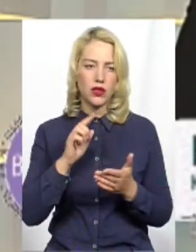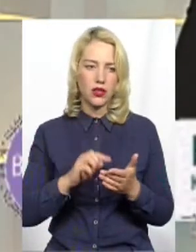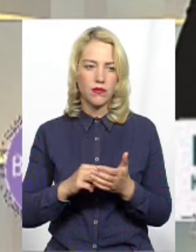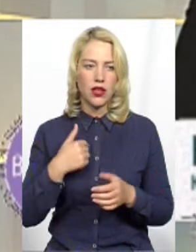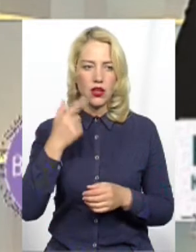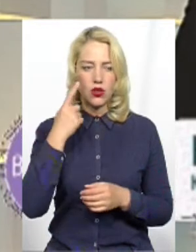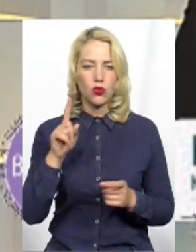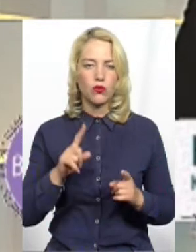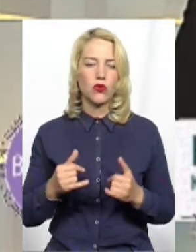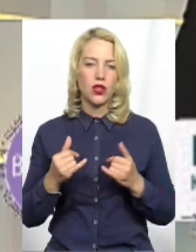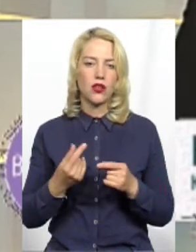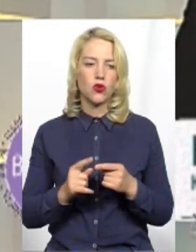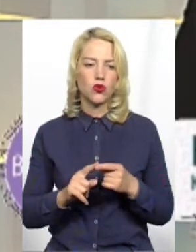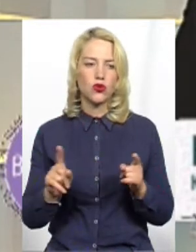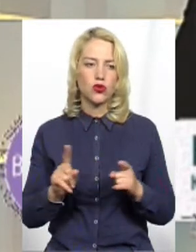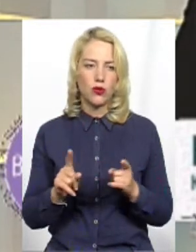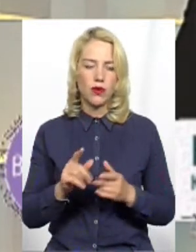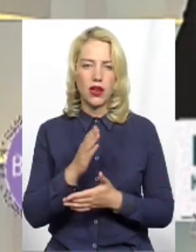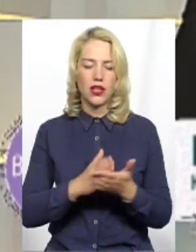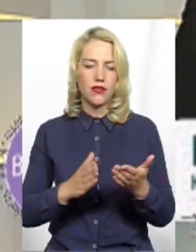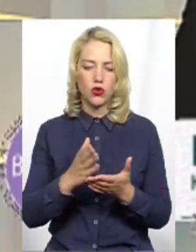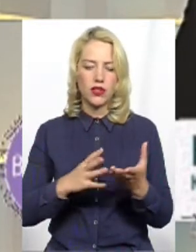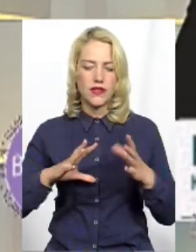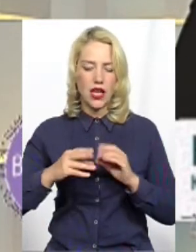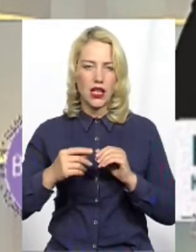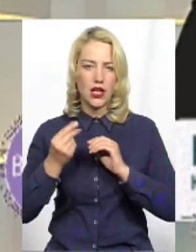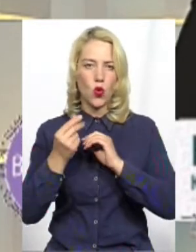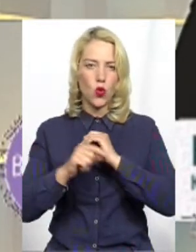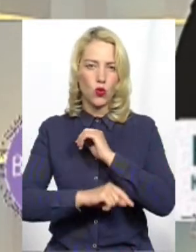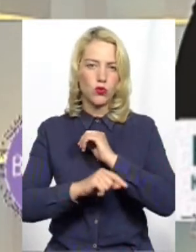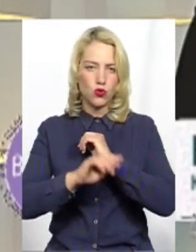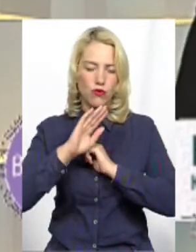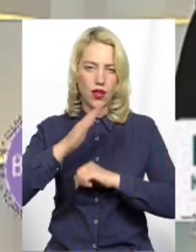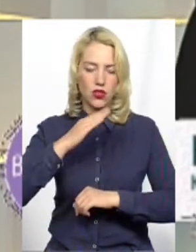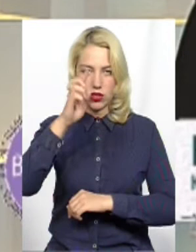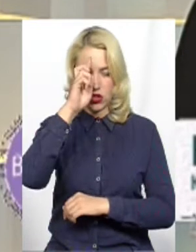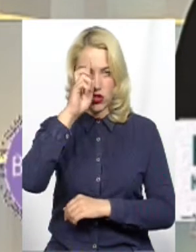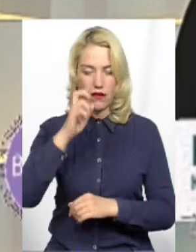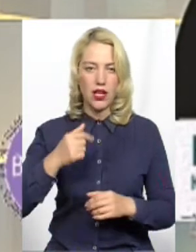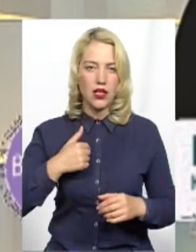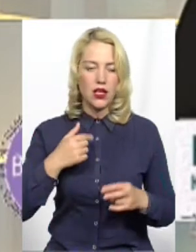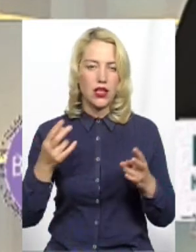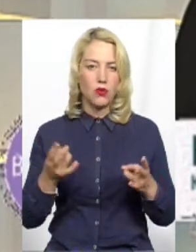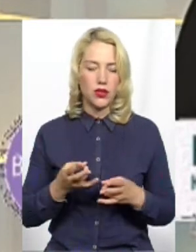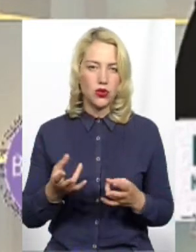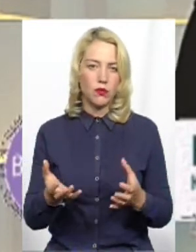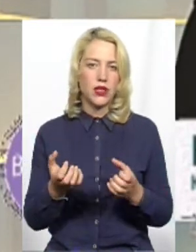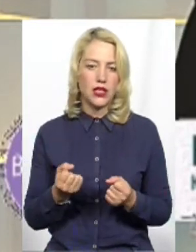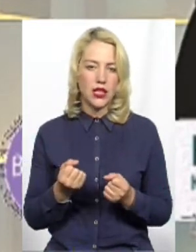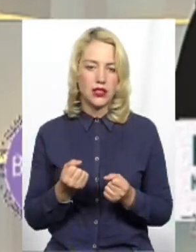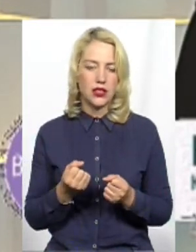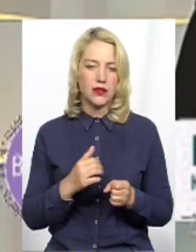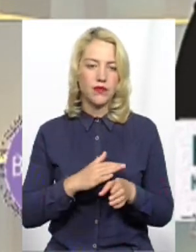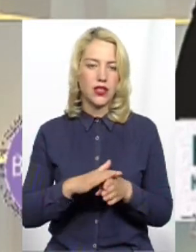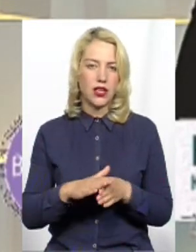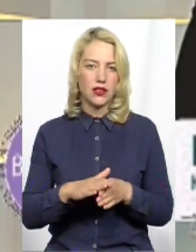для того, щоб ліквідувати взагалі корупцію в нашій державі, необхідно прийняти цілий